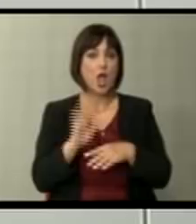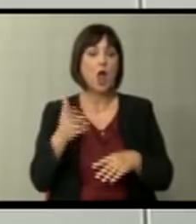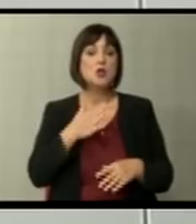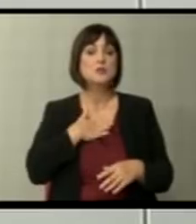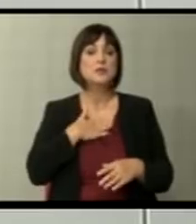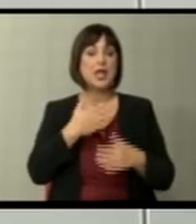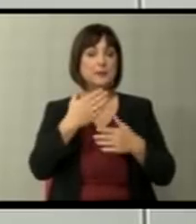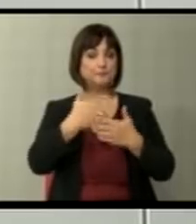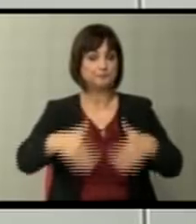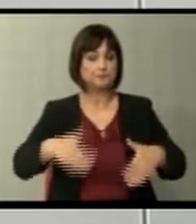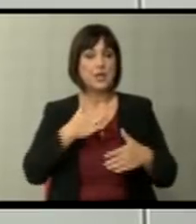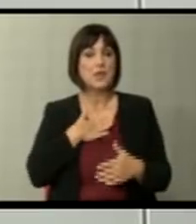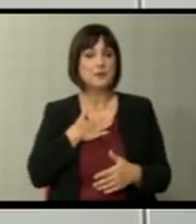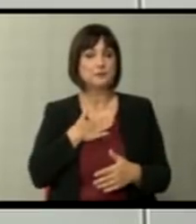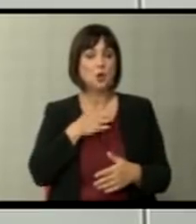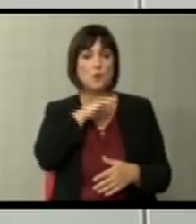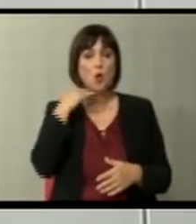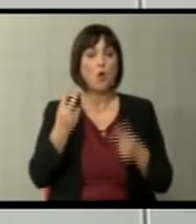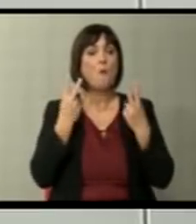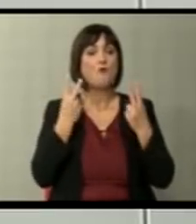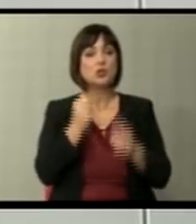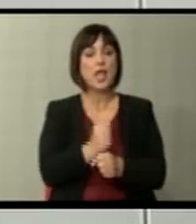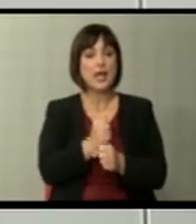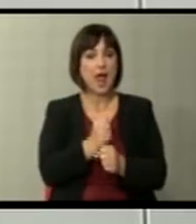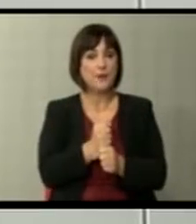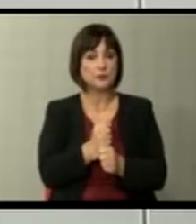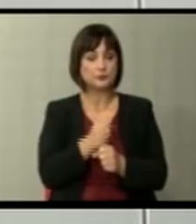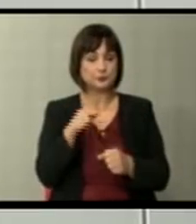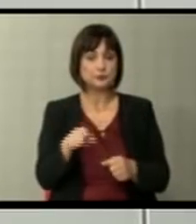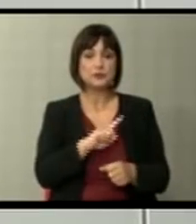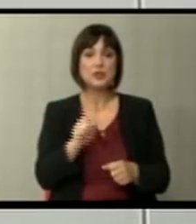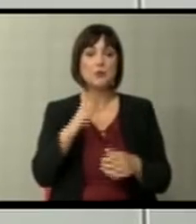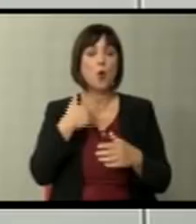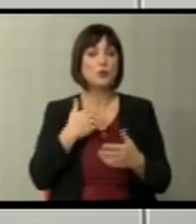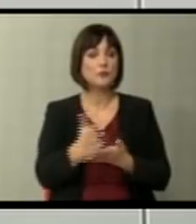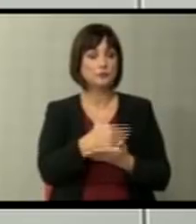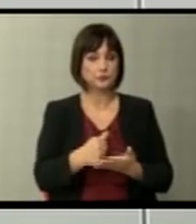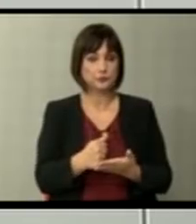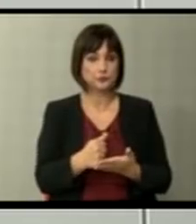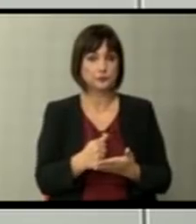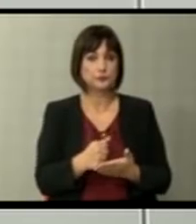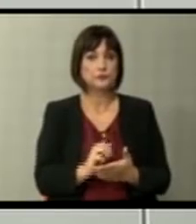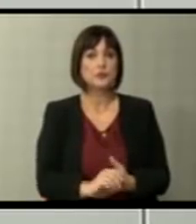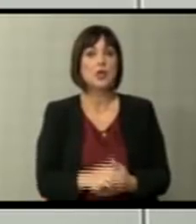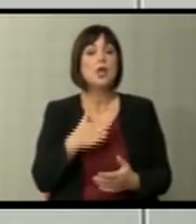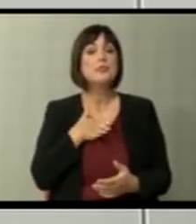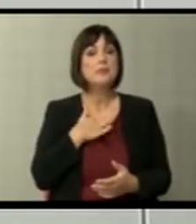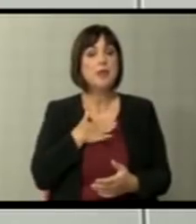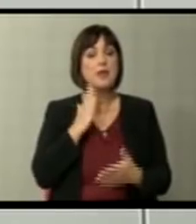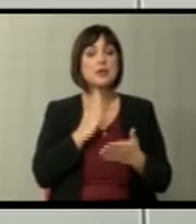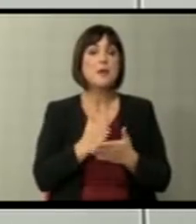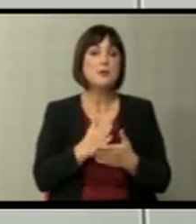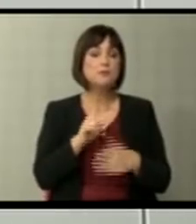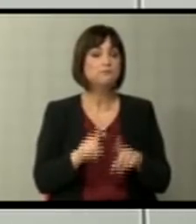иако сме ние на мргините, имаат многу поважни работи, тоа мислам дека не ни оди во прилог. Ние ќе